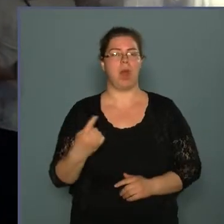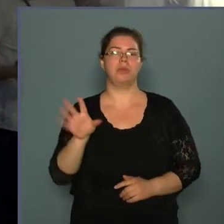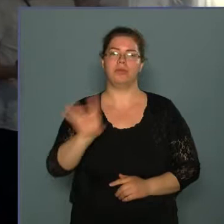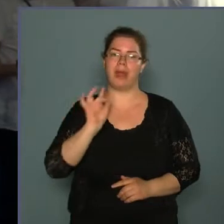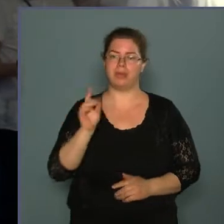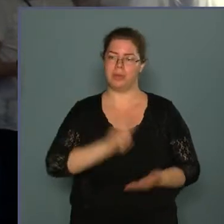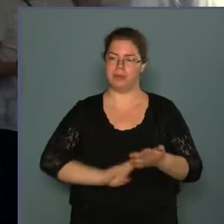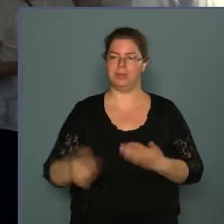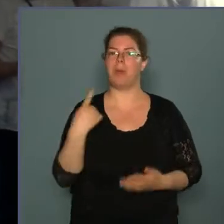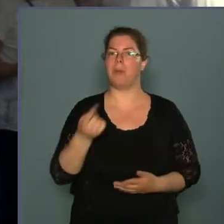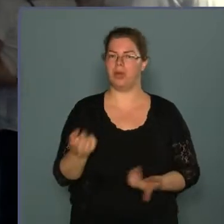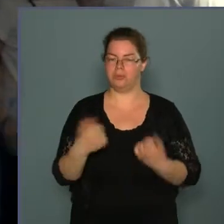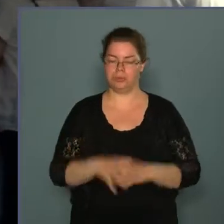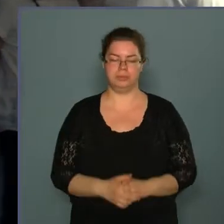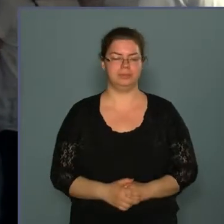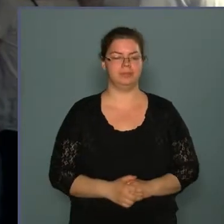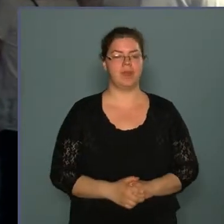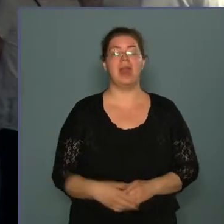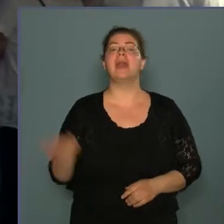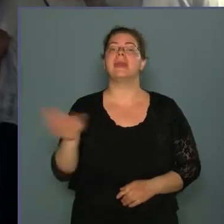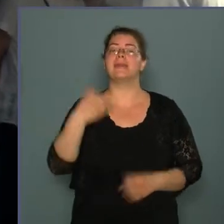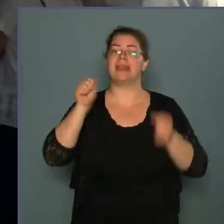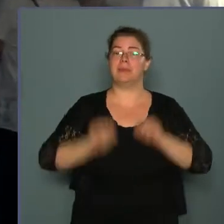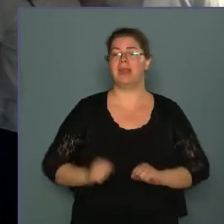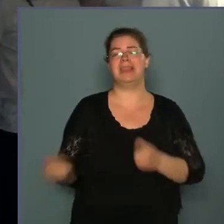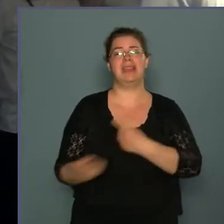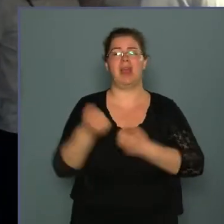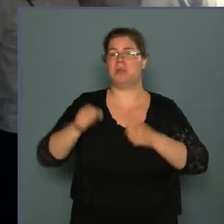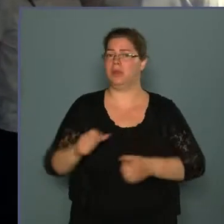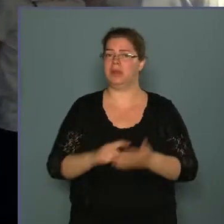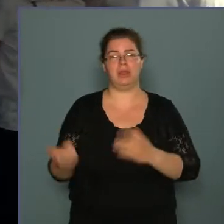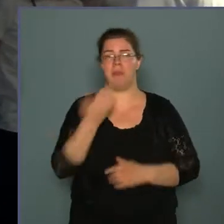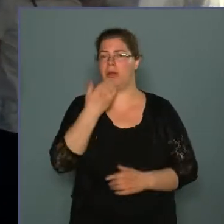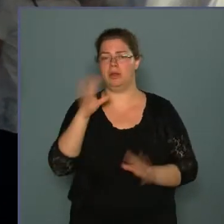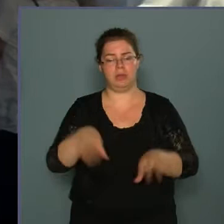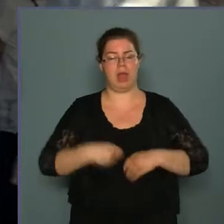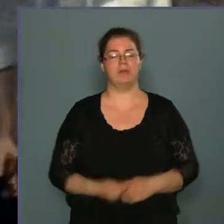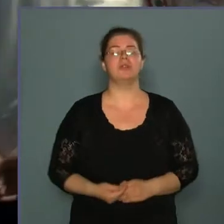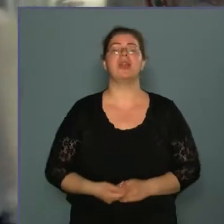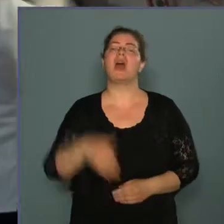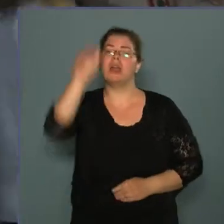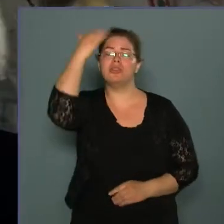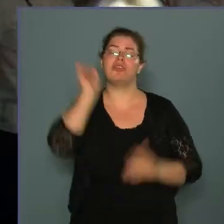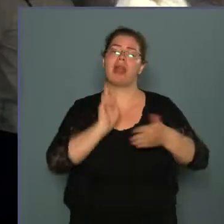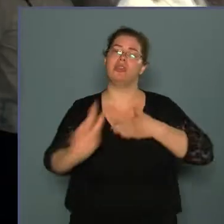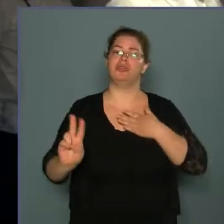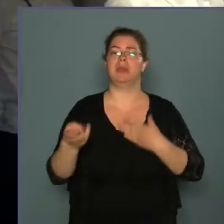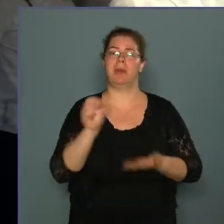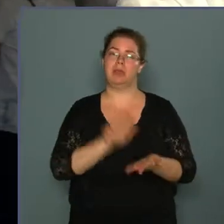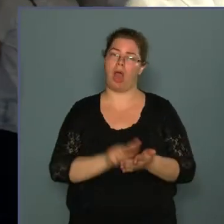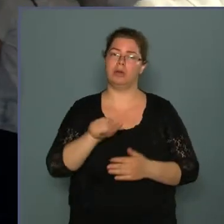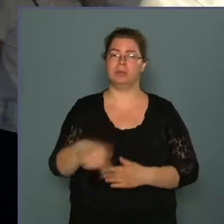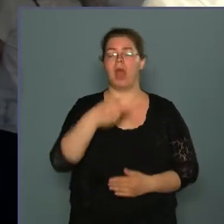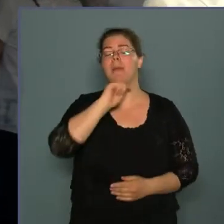víráinkat, magunk közül. Nemzeti bankot, idegen bankényet nem akarunk elfogadni. A katonaságes küldjék meg az alkotmányra.